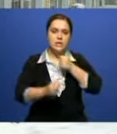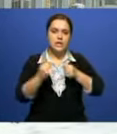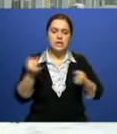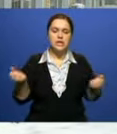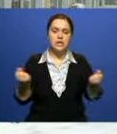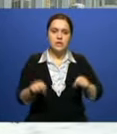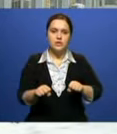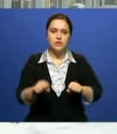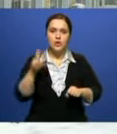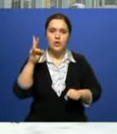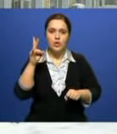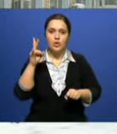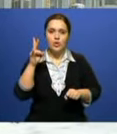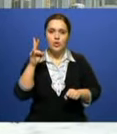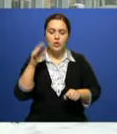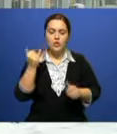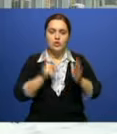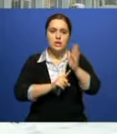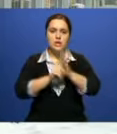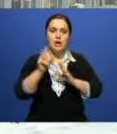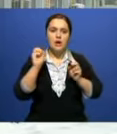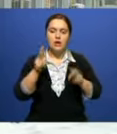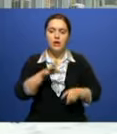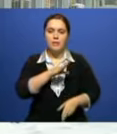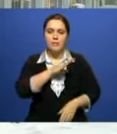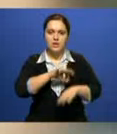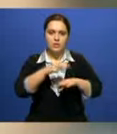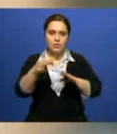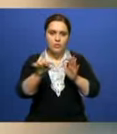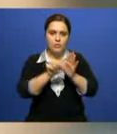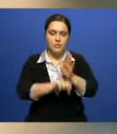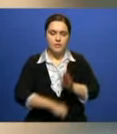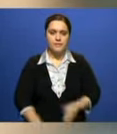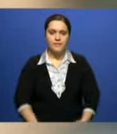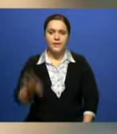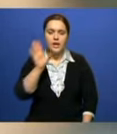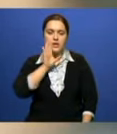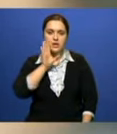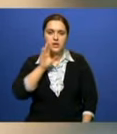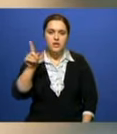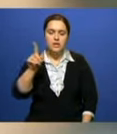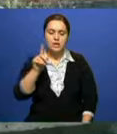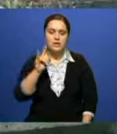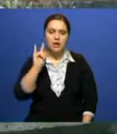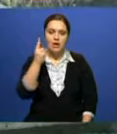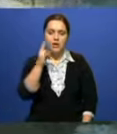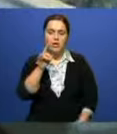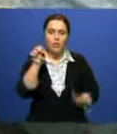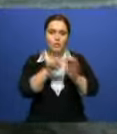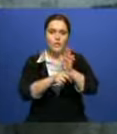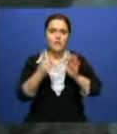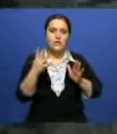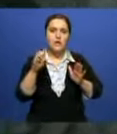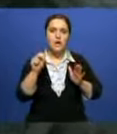кражах. Но восстановим картину того зверского убийства. Вику лишили жизни 24 апреля, но закопанное